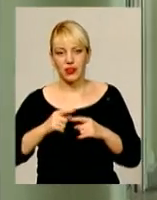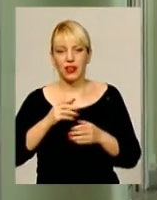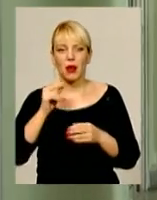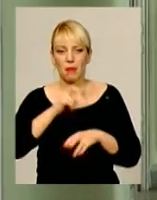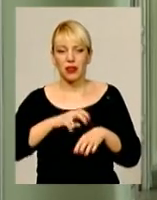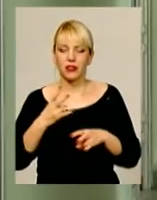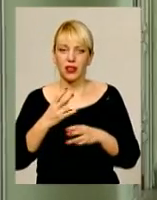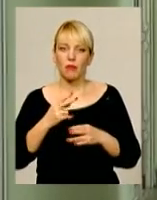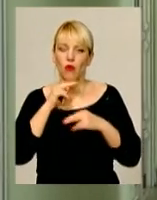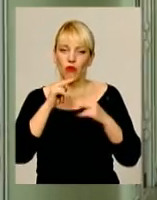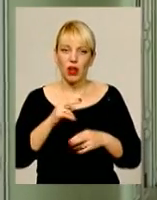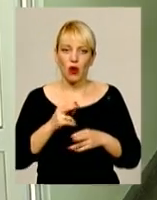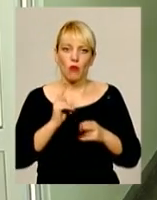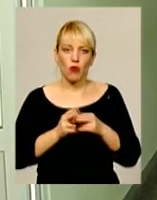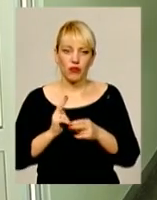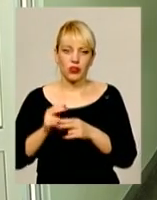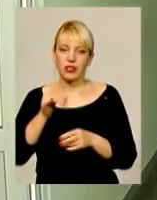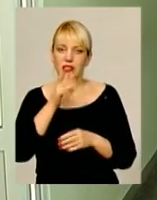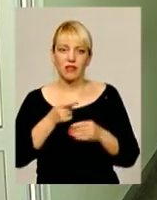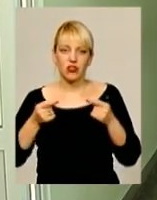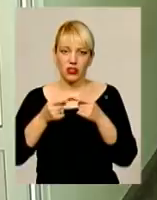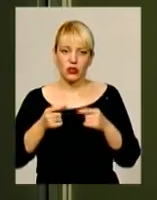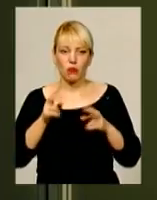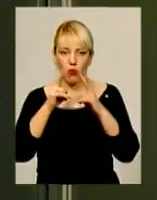уваги профілактиці і завчасному обстеженню.